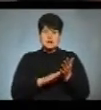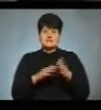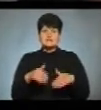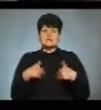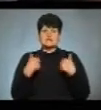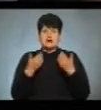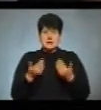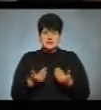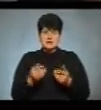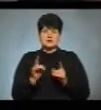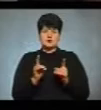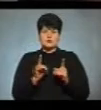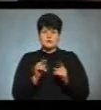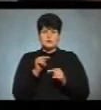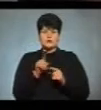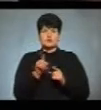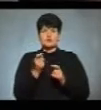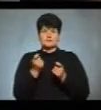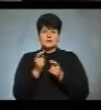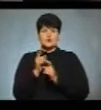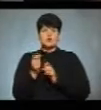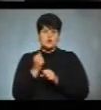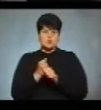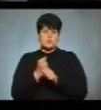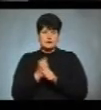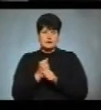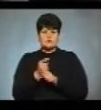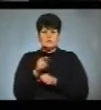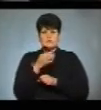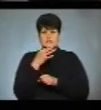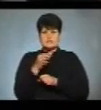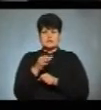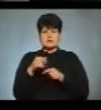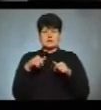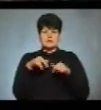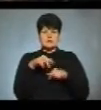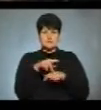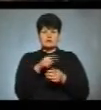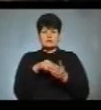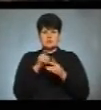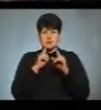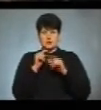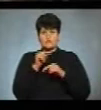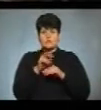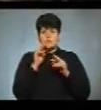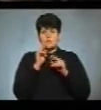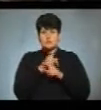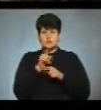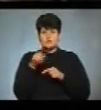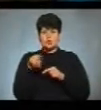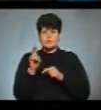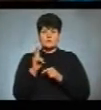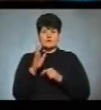звернення, щоб вони щось зробили, але вони сказали, діти в міську раду, вони помилилися з номером